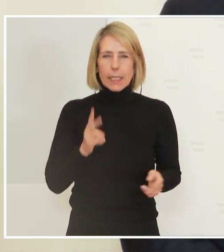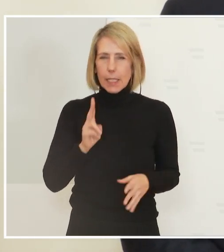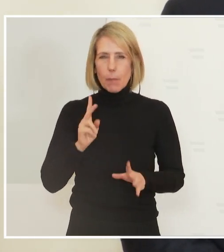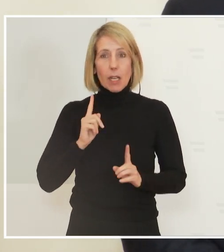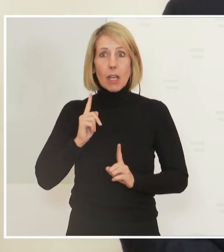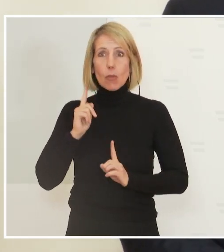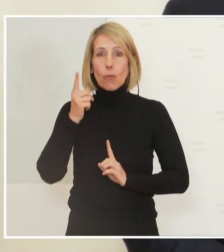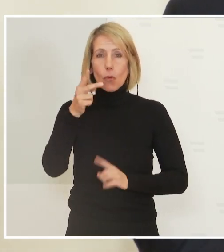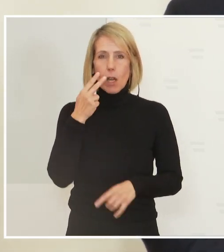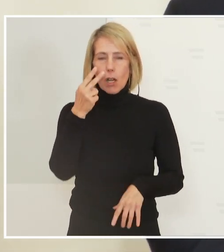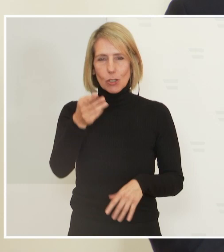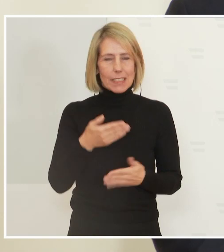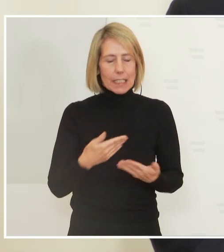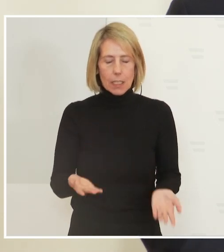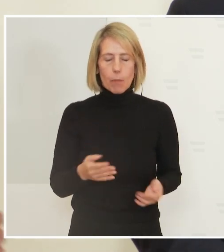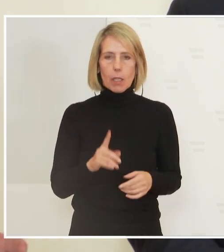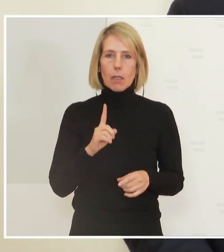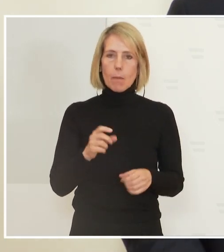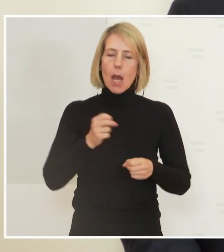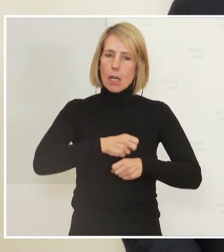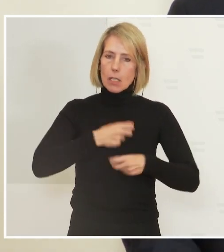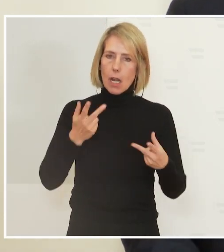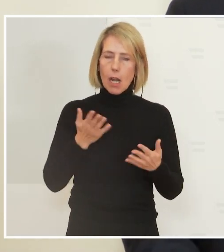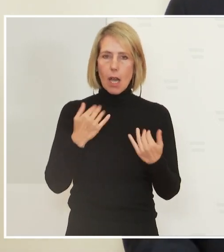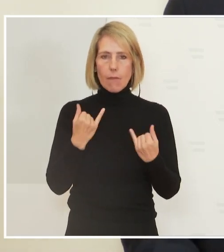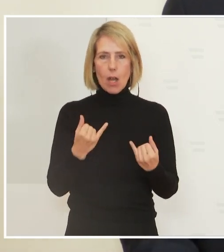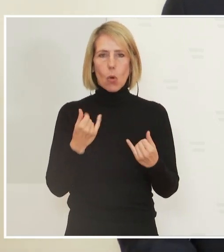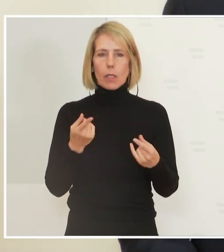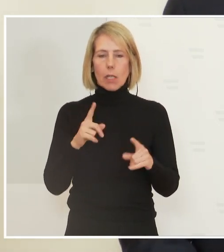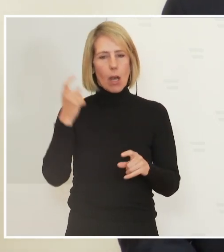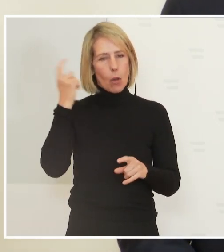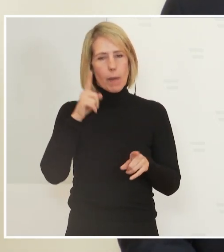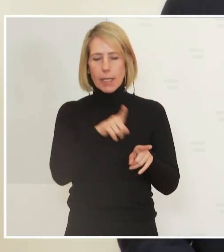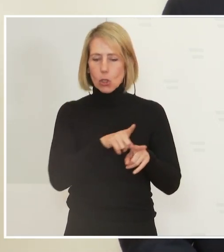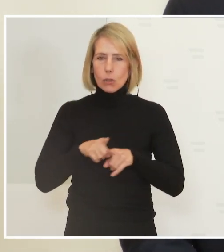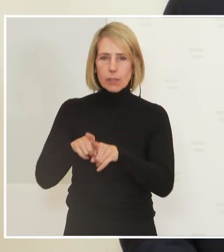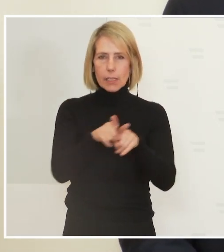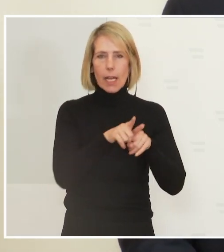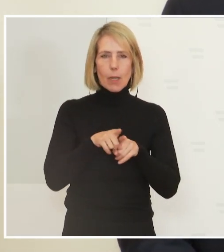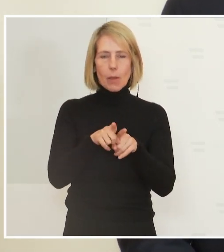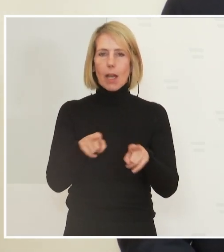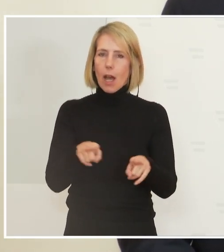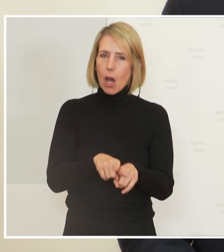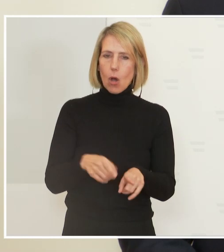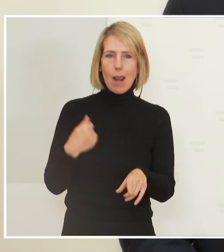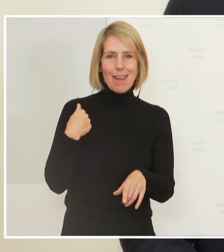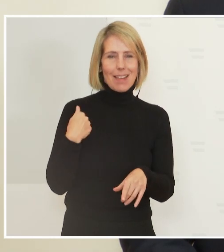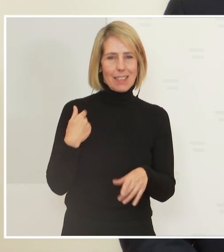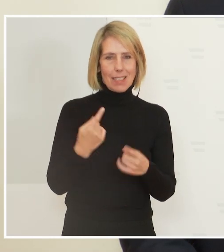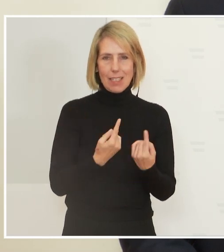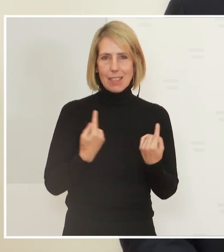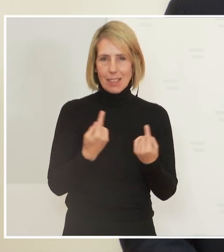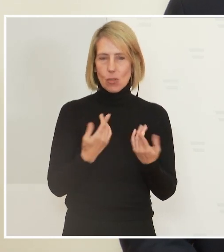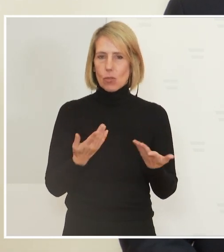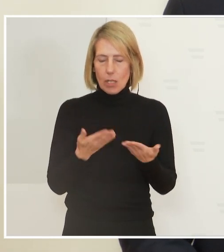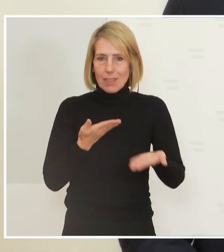klar, aber genauso klar ist für mich und das war heute der starke Konsens auch und schon bei unserer letzten Sitzung. Wir wollen natürlich keinen Lockdown. Was wir